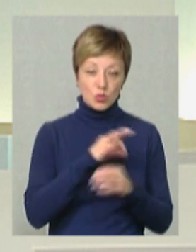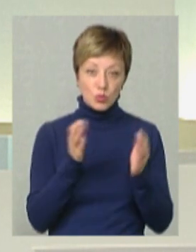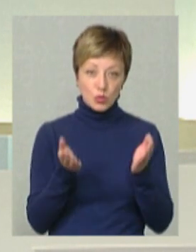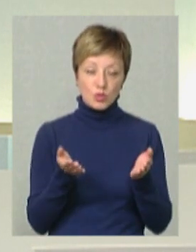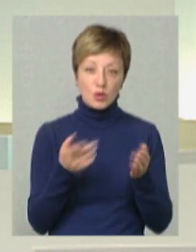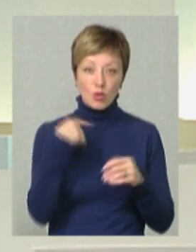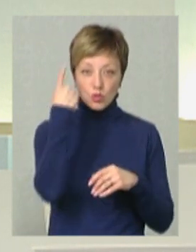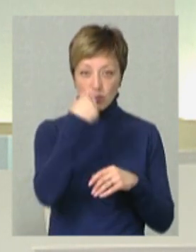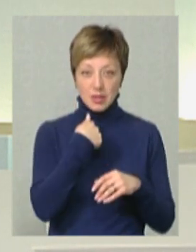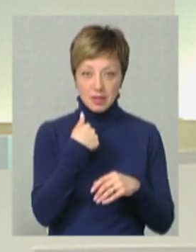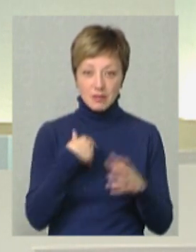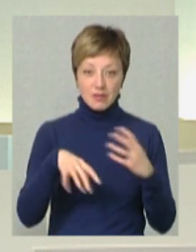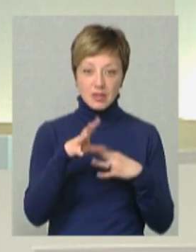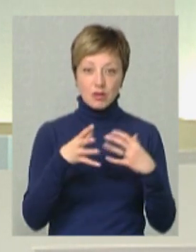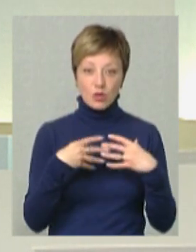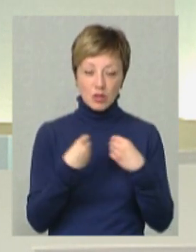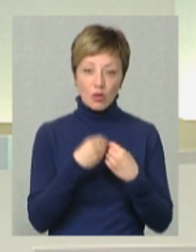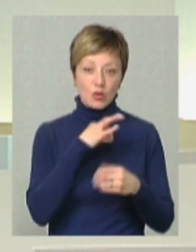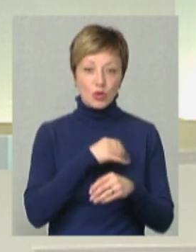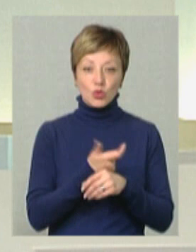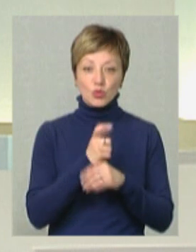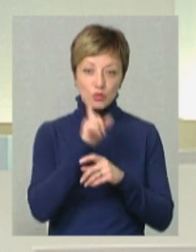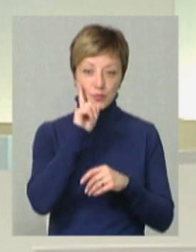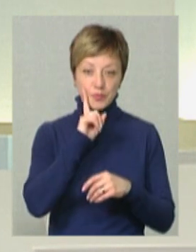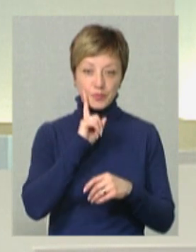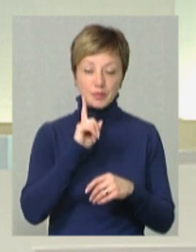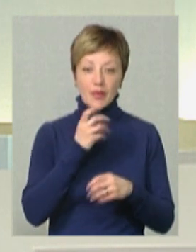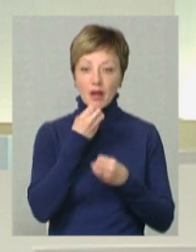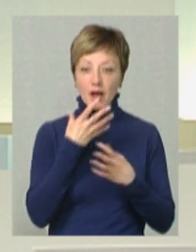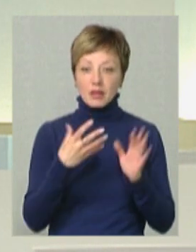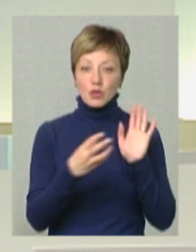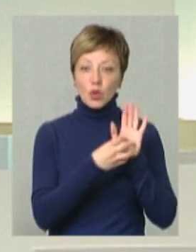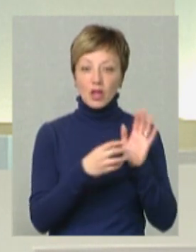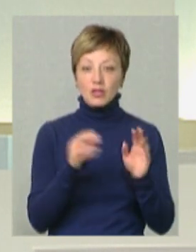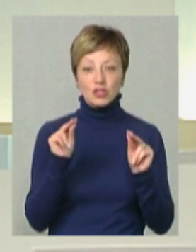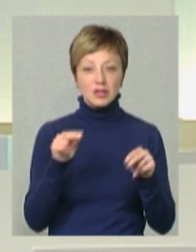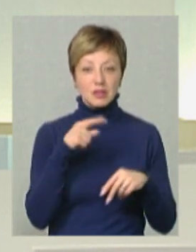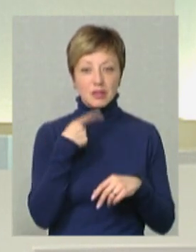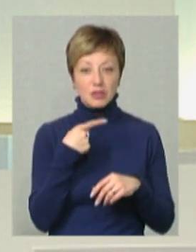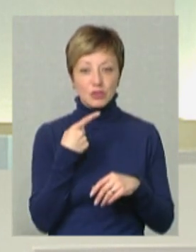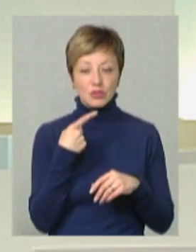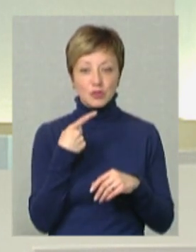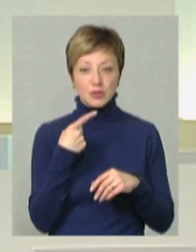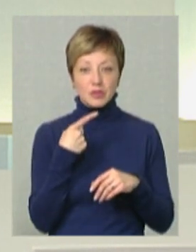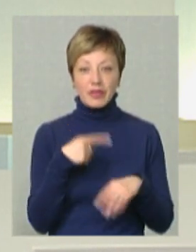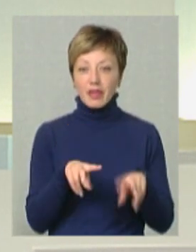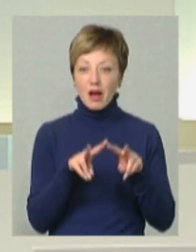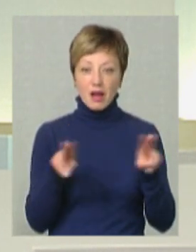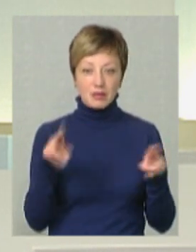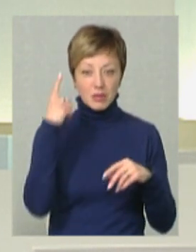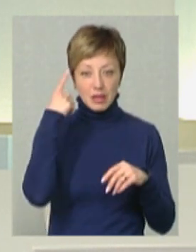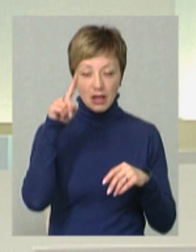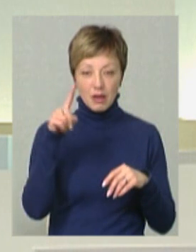Користуюсь особистою, вся моя родина користується, дуже гарний додаток. Чесно кажучи, така ж сама